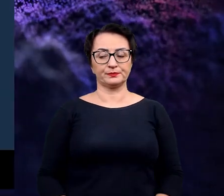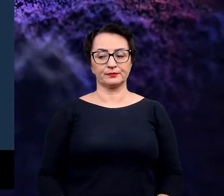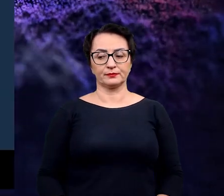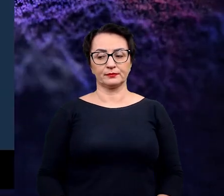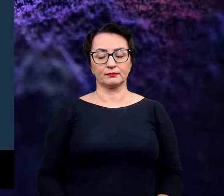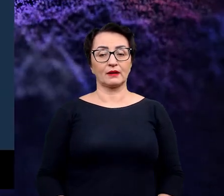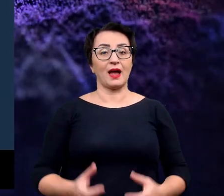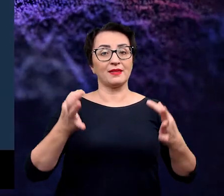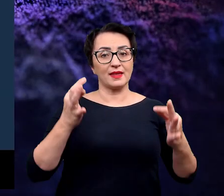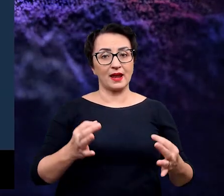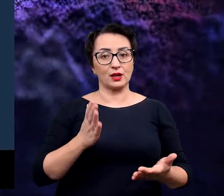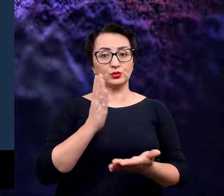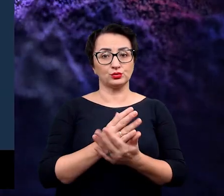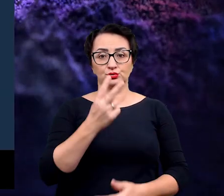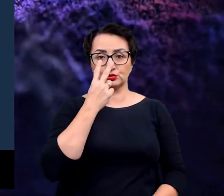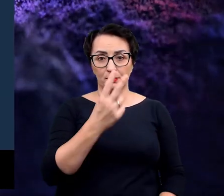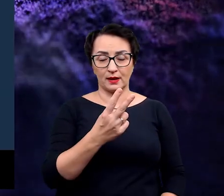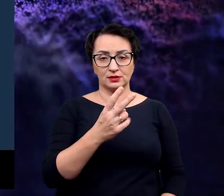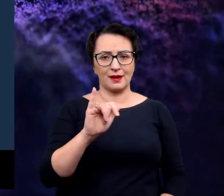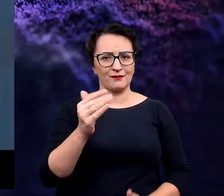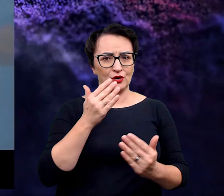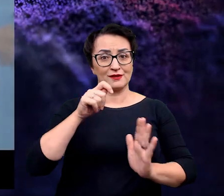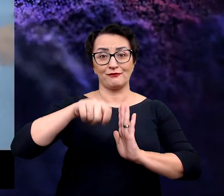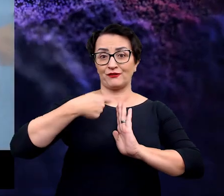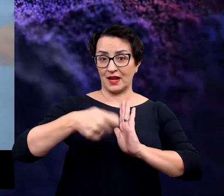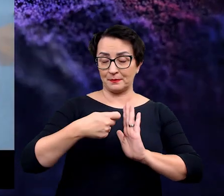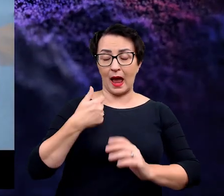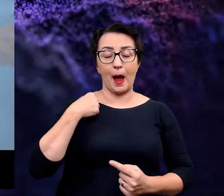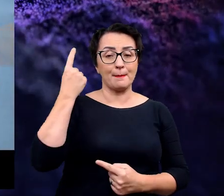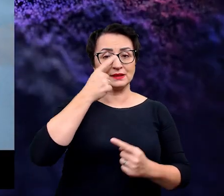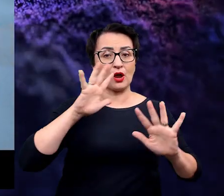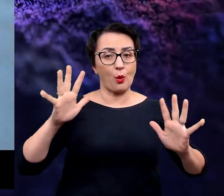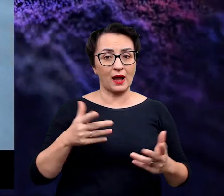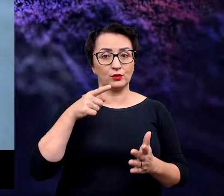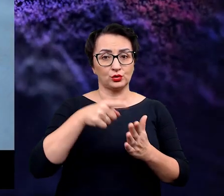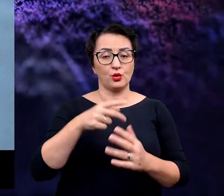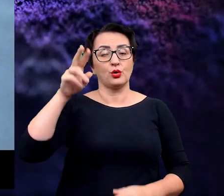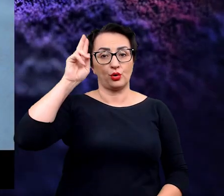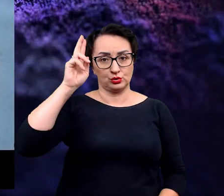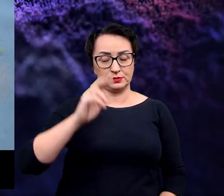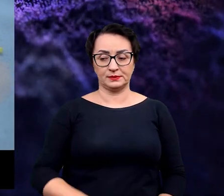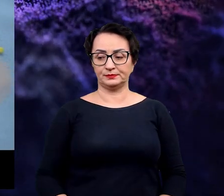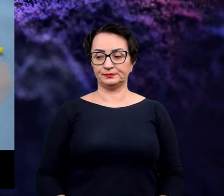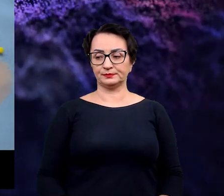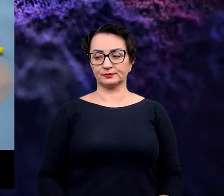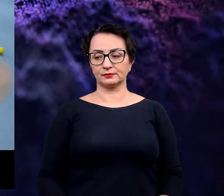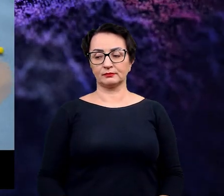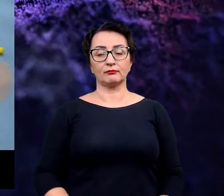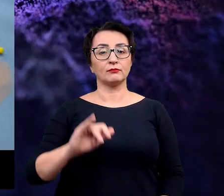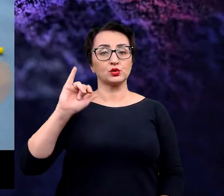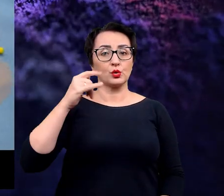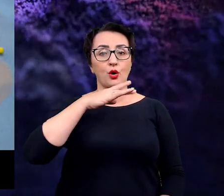I teraz zobaczycie, jak wygląda to na filmie. Myślę, że najłatwiej będzie to zrozumieć.